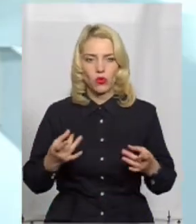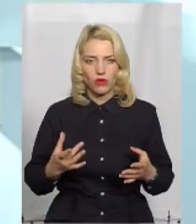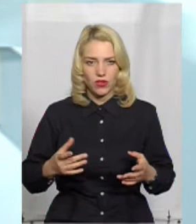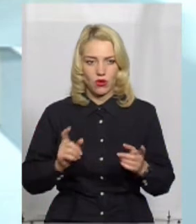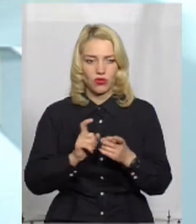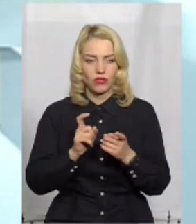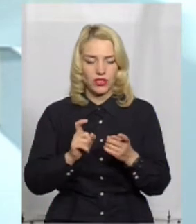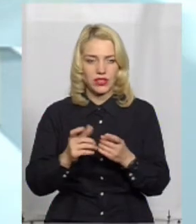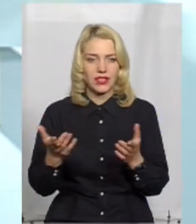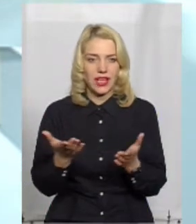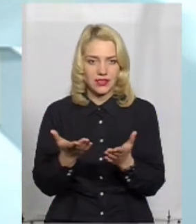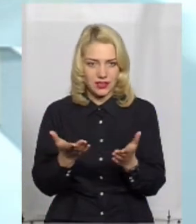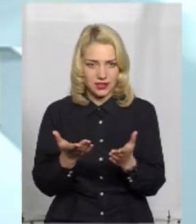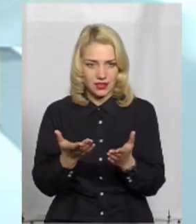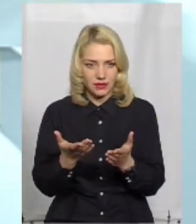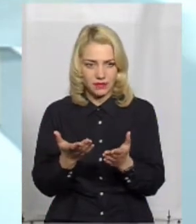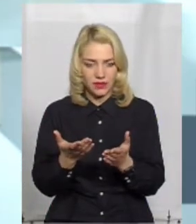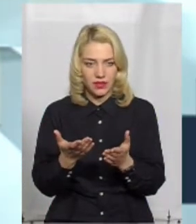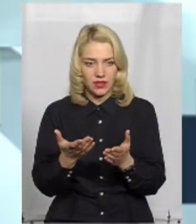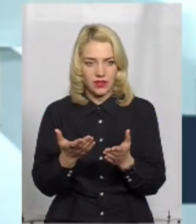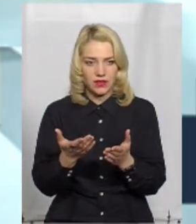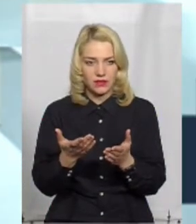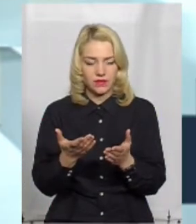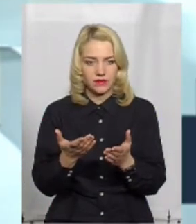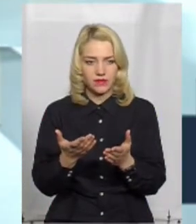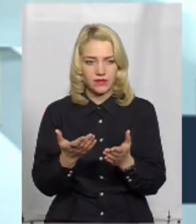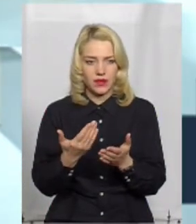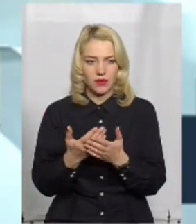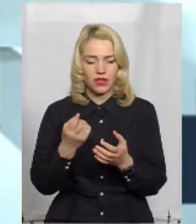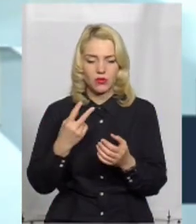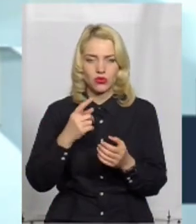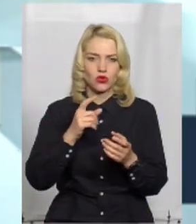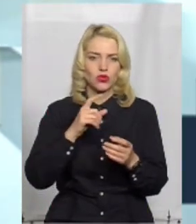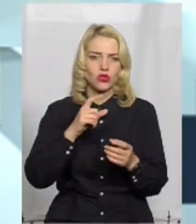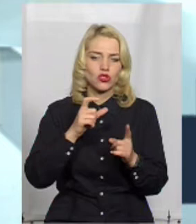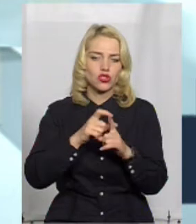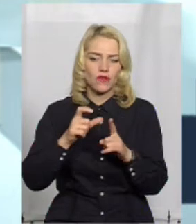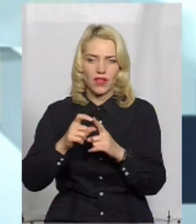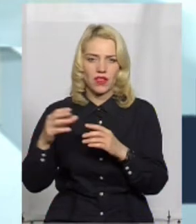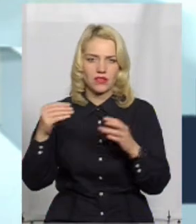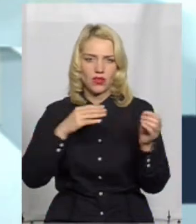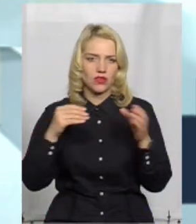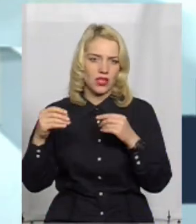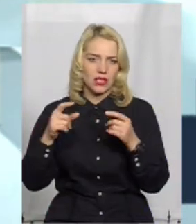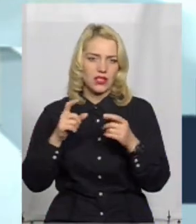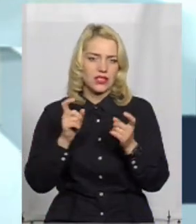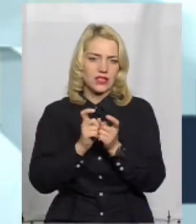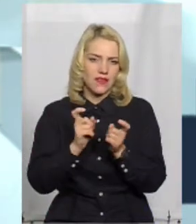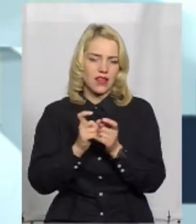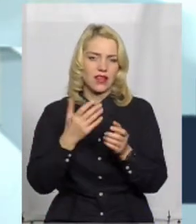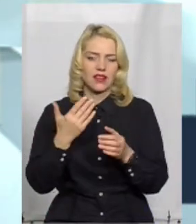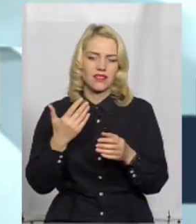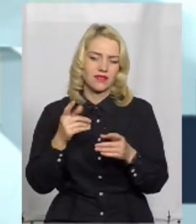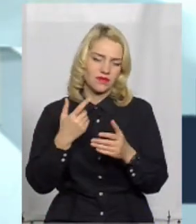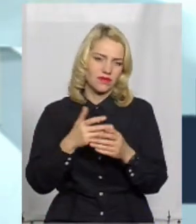який не переходить рамку, тобто, наприклад, словесна якась сварка між чоловіком і дружиною, яка носить